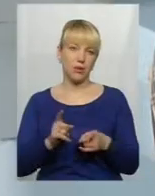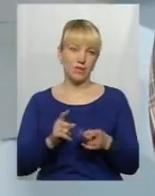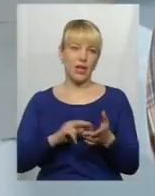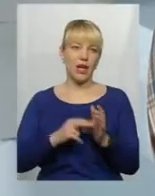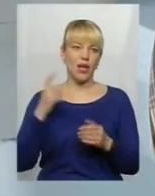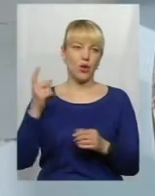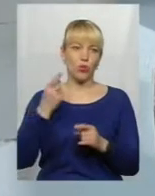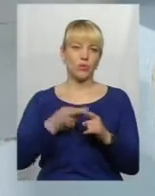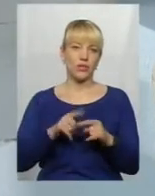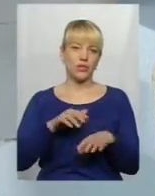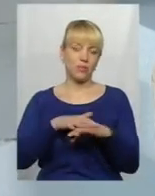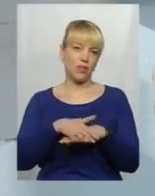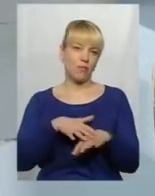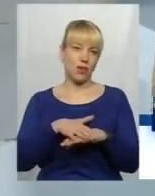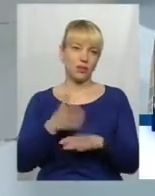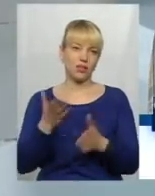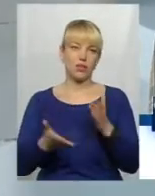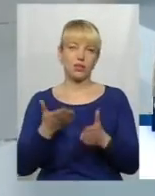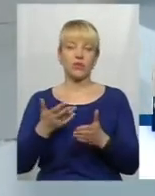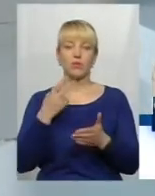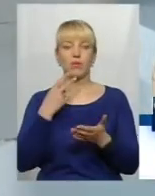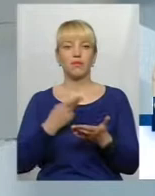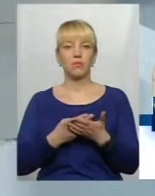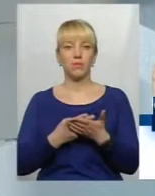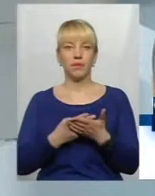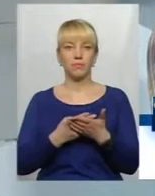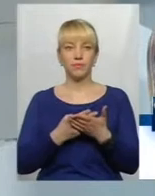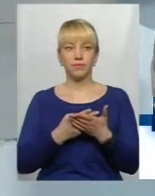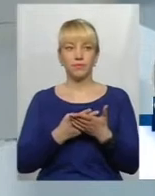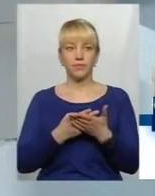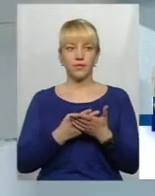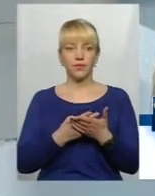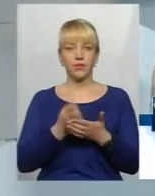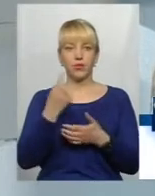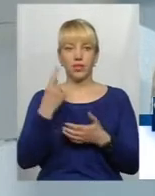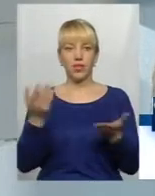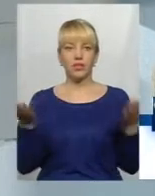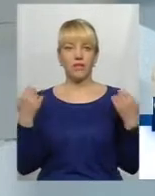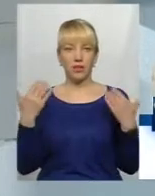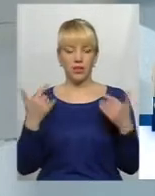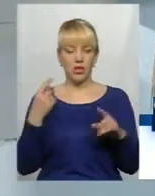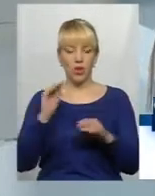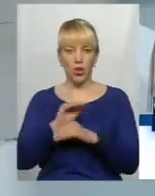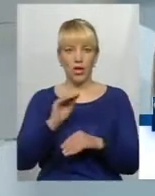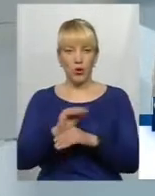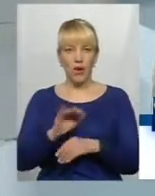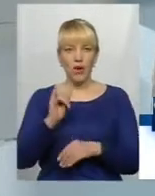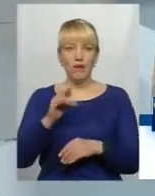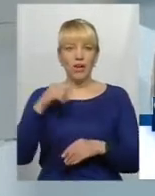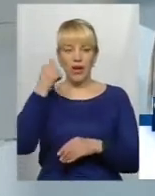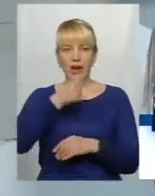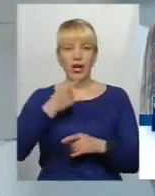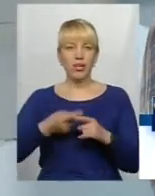це математика, так. Якщо ми дивимося, коли там у нас було 11 вихідних додаткових в рік, так, тобто, це